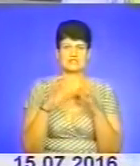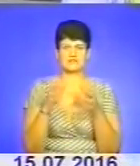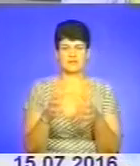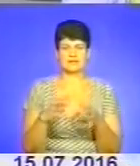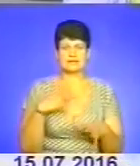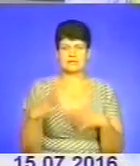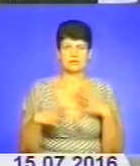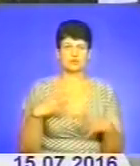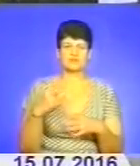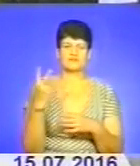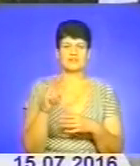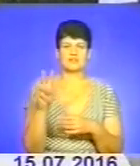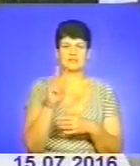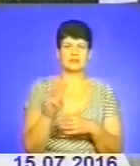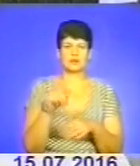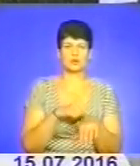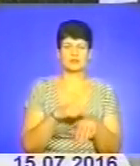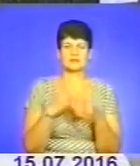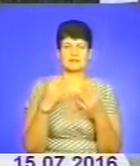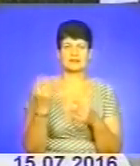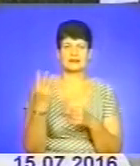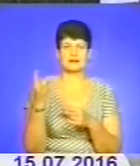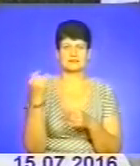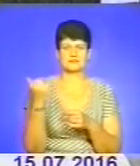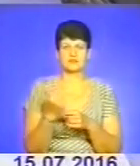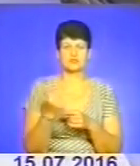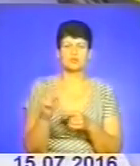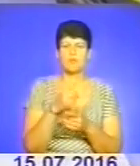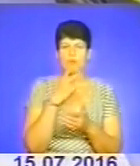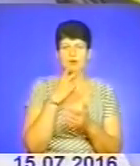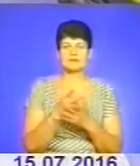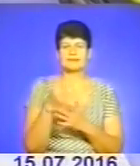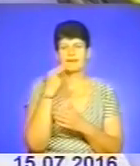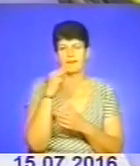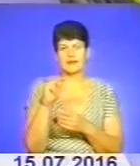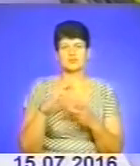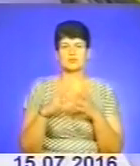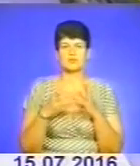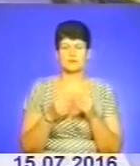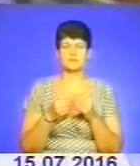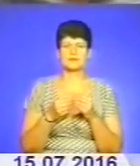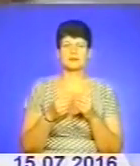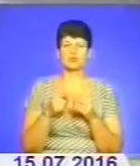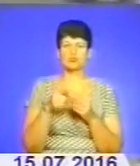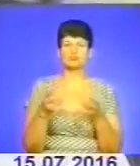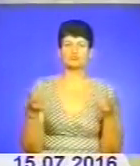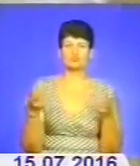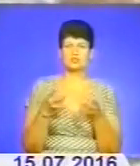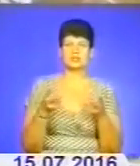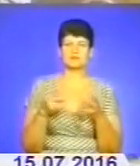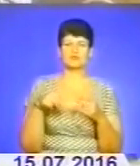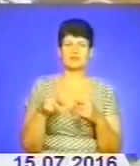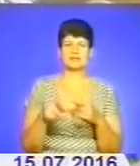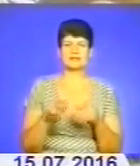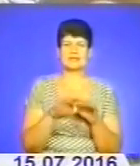Тренується по 2-3 години в день, 3 рази на тиждень. Аби показати кращий результат, вважає Роман, йому потрібно вийти на рівень